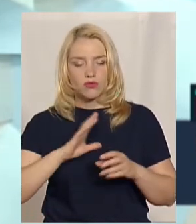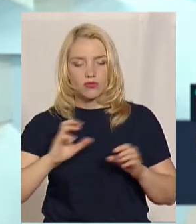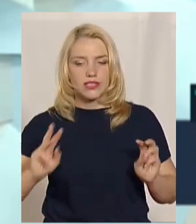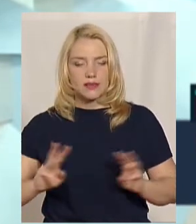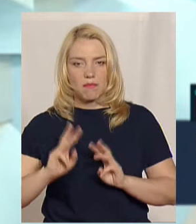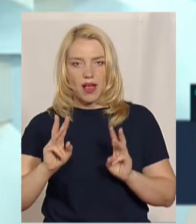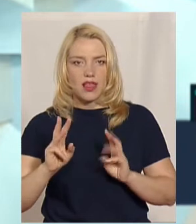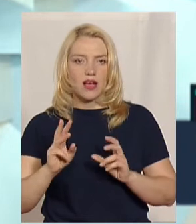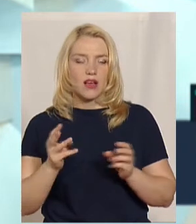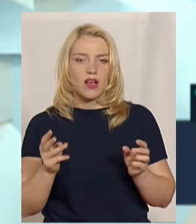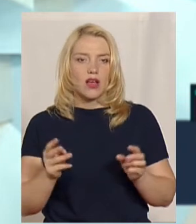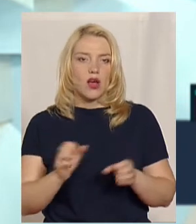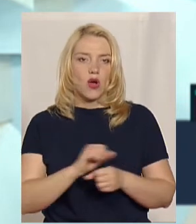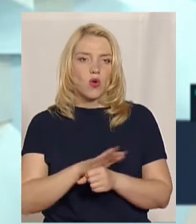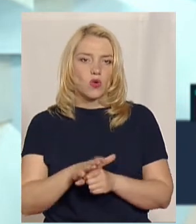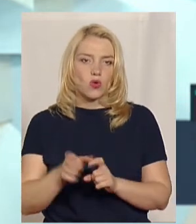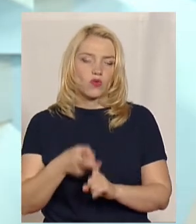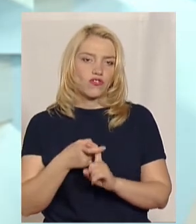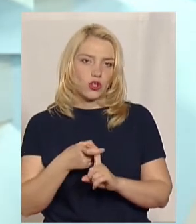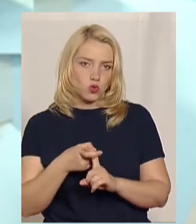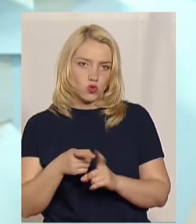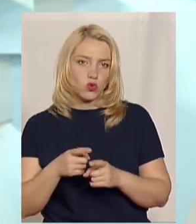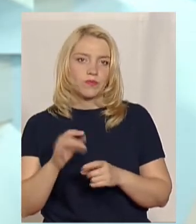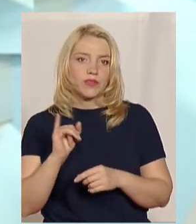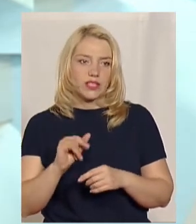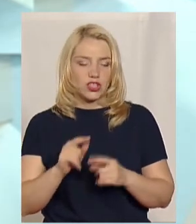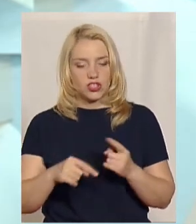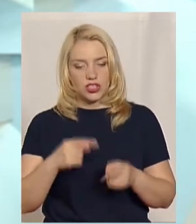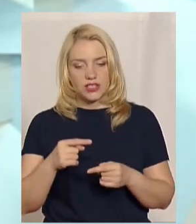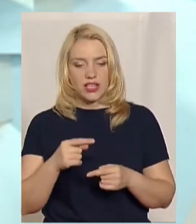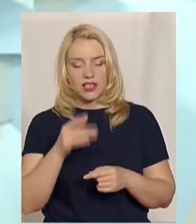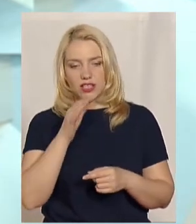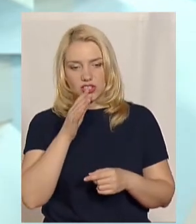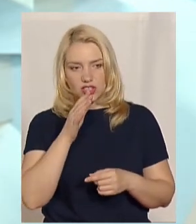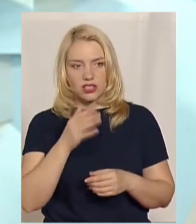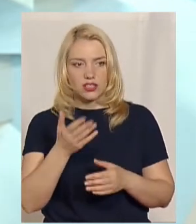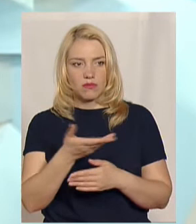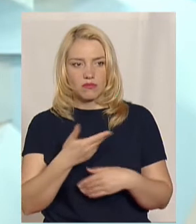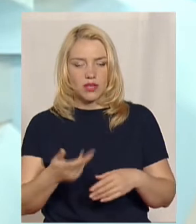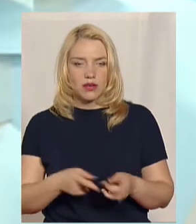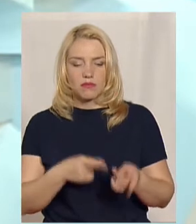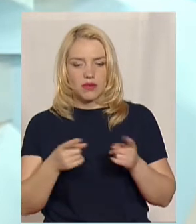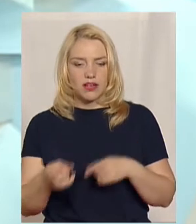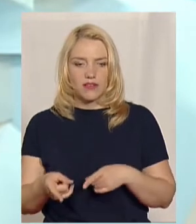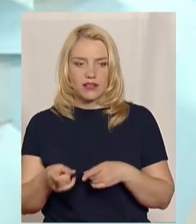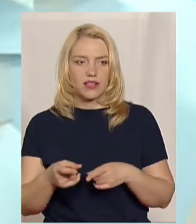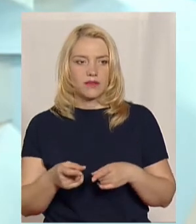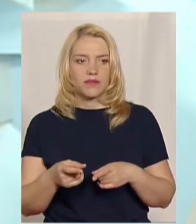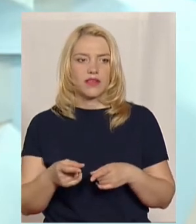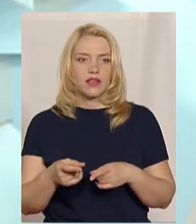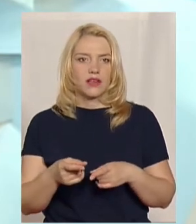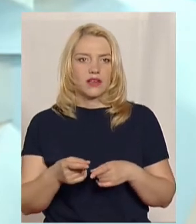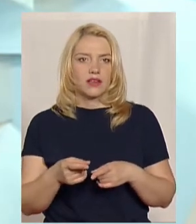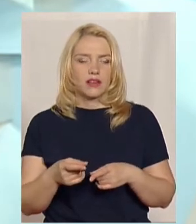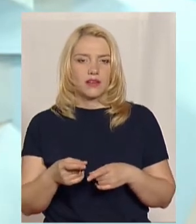коронавірусом. Потім через деякий час ми перевели підприємство в простій, і люди отримували певну плату